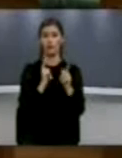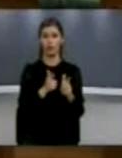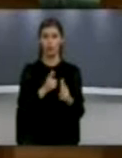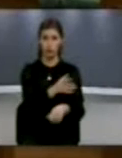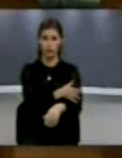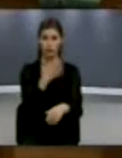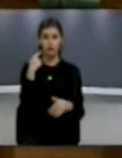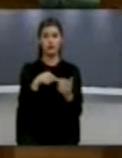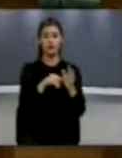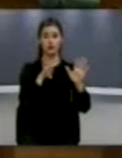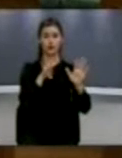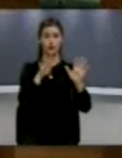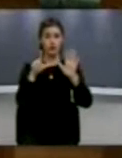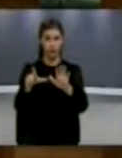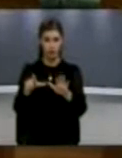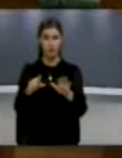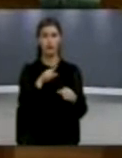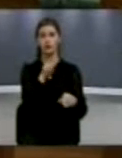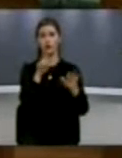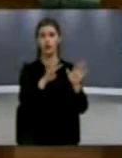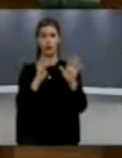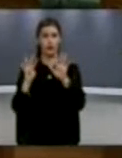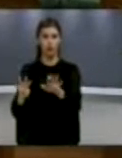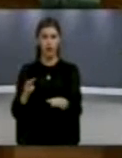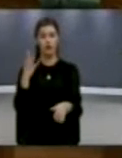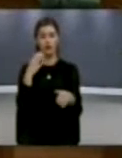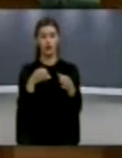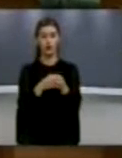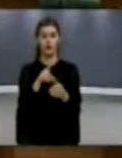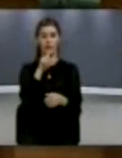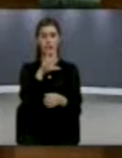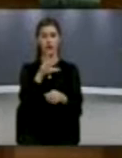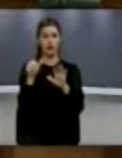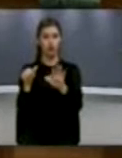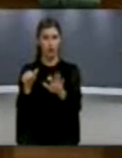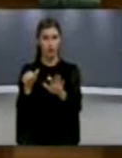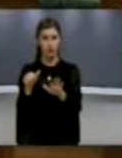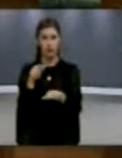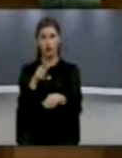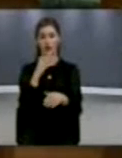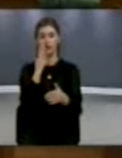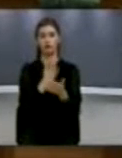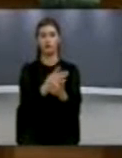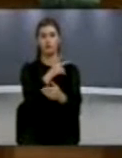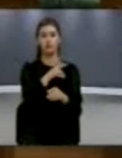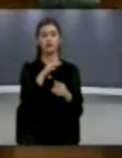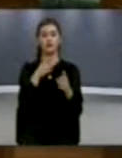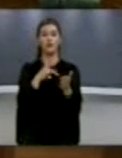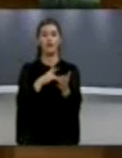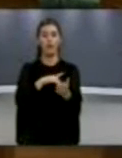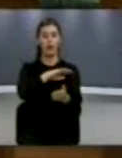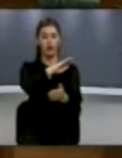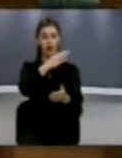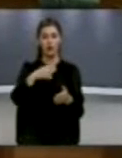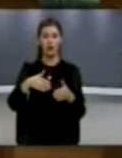1927-1999, Brigada 136-Rugova e ka konsideruar linjen qakor Mokna